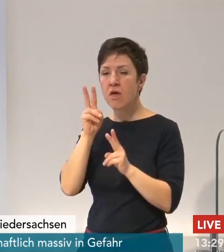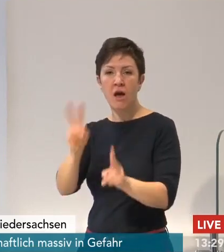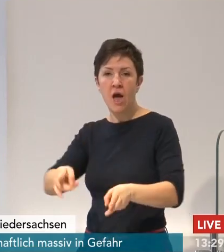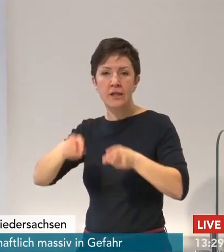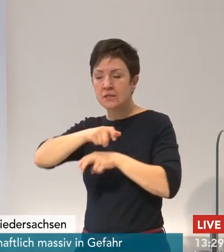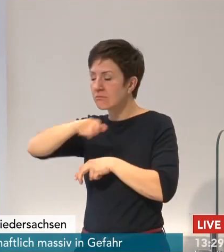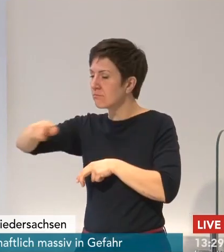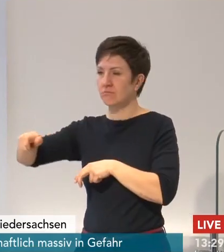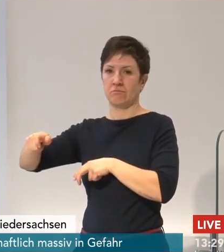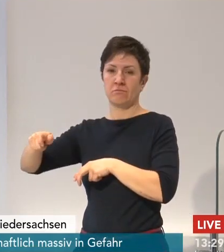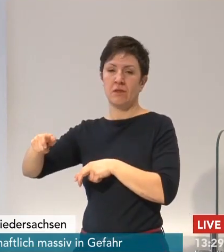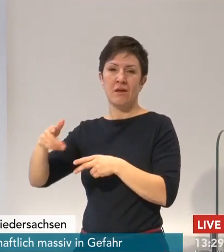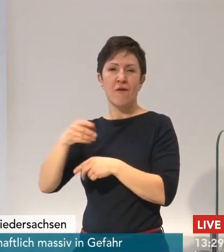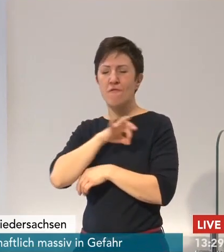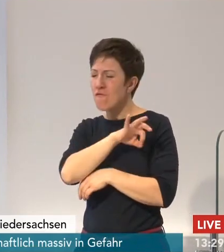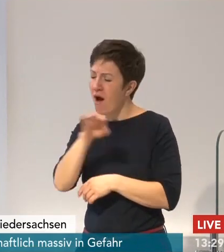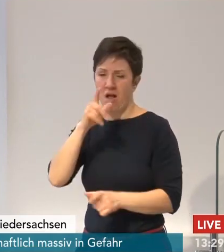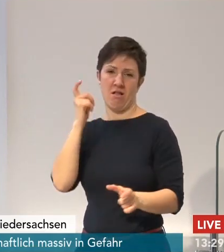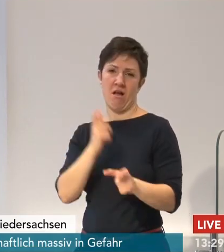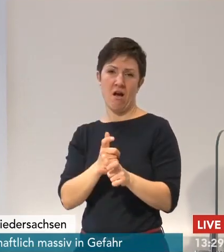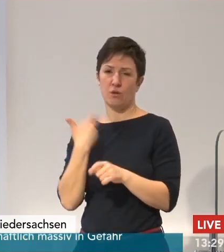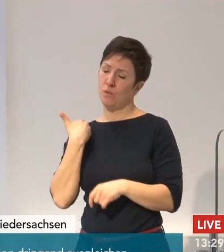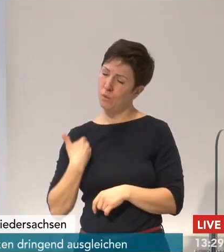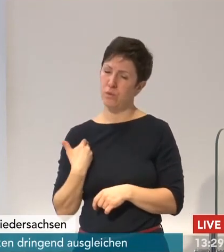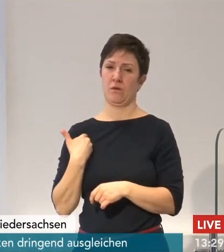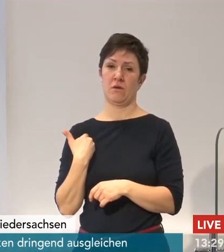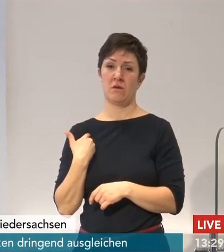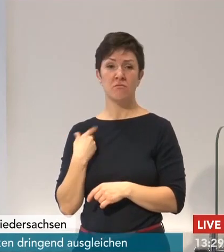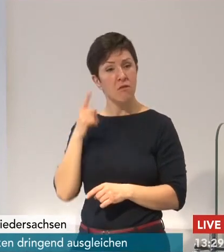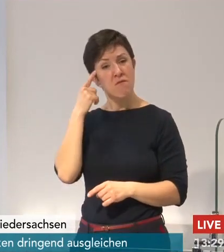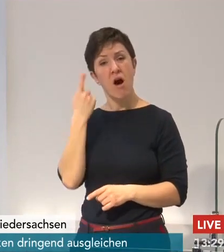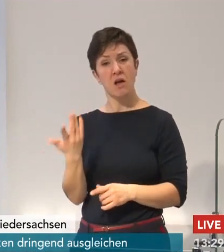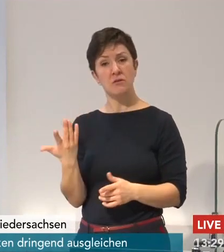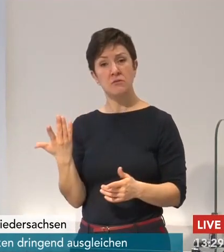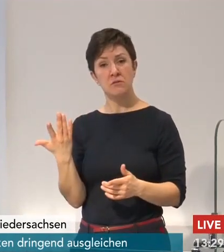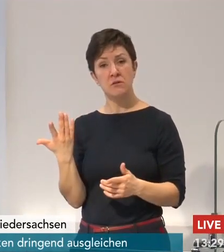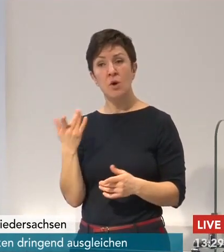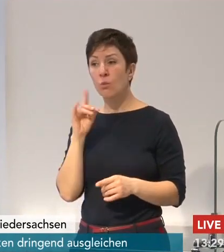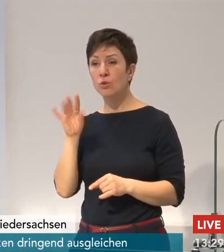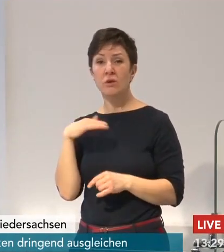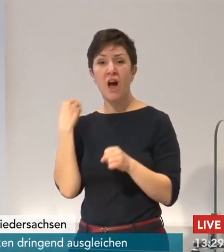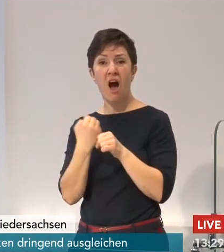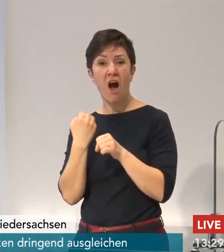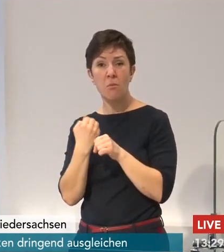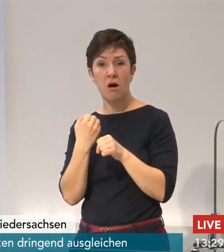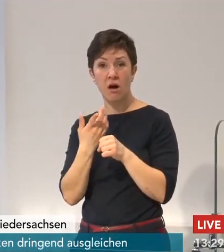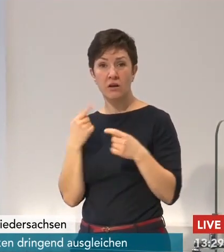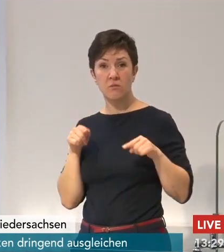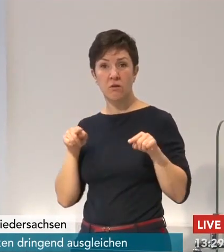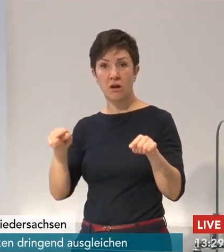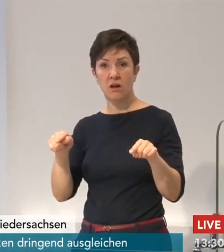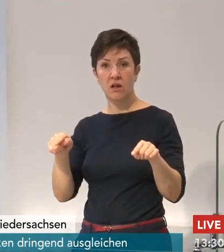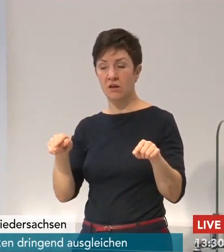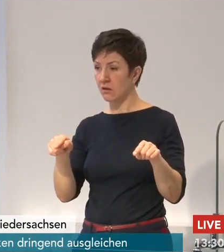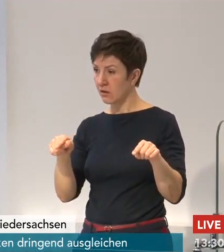Lehrkräften. Uns ist sehr bewusst, was das auch im Arbeitsalltag bedeutet und ich glaube, allein schon denen sind wir